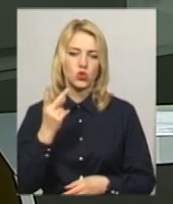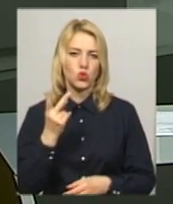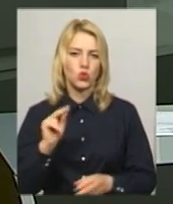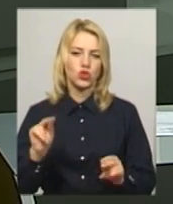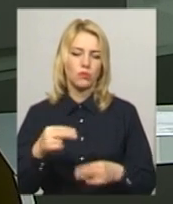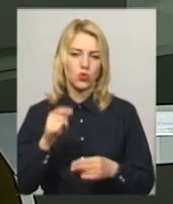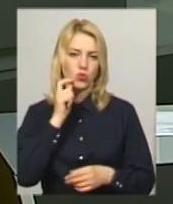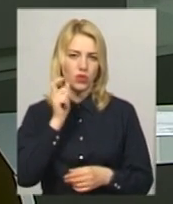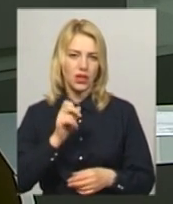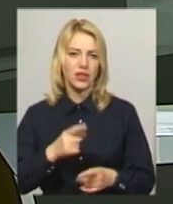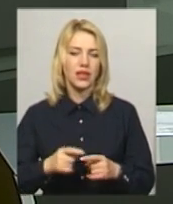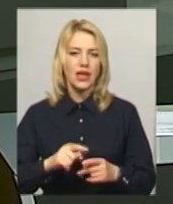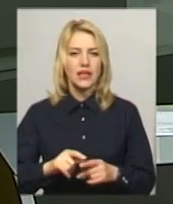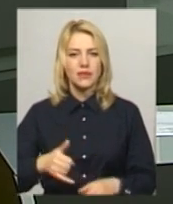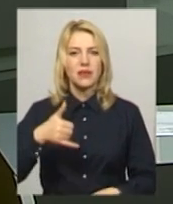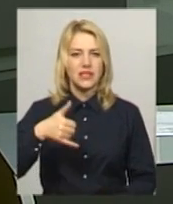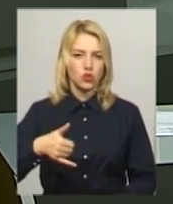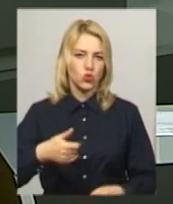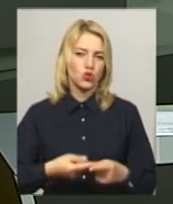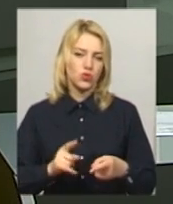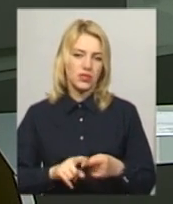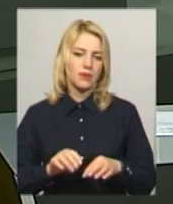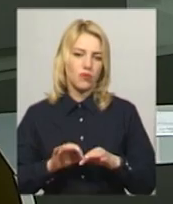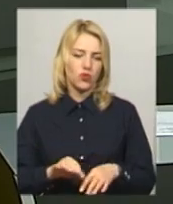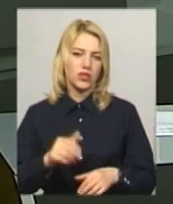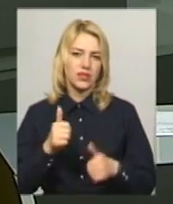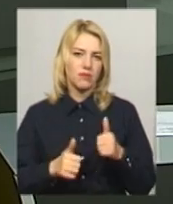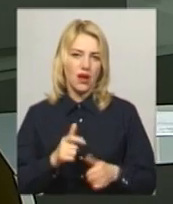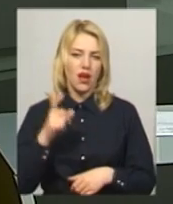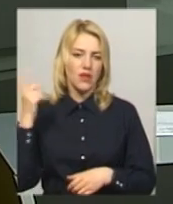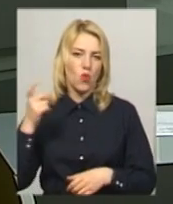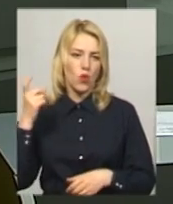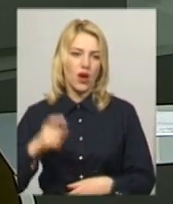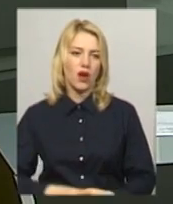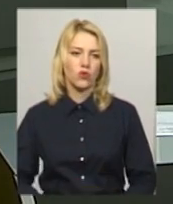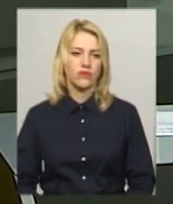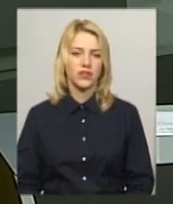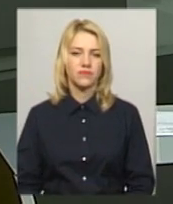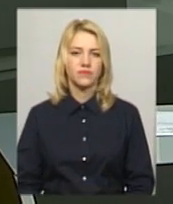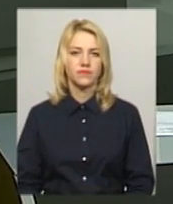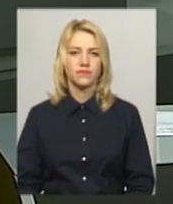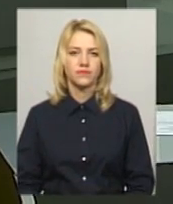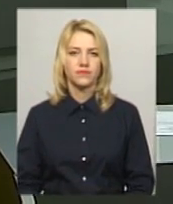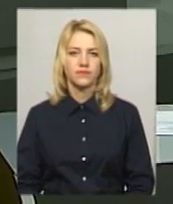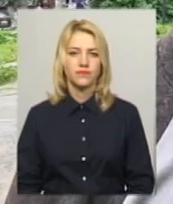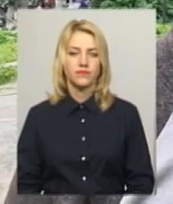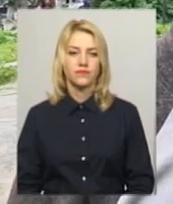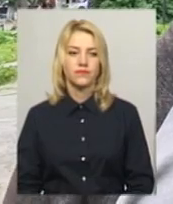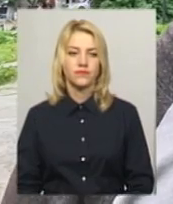України з бразильського джиу-джитсу. Проходили змагання у Харкові, розповів тренер Дмитро Павлюк.